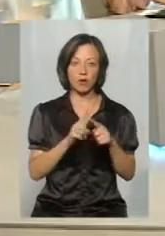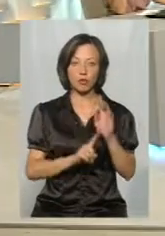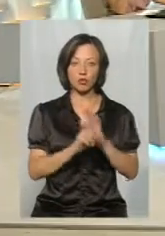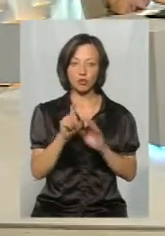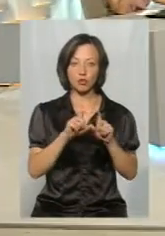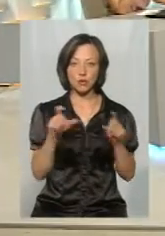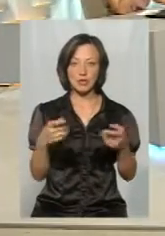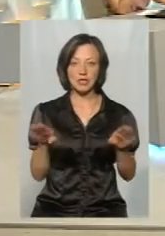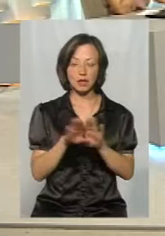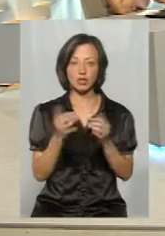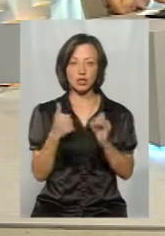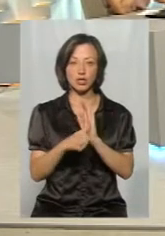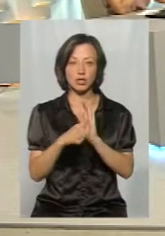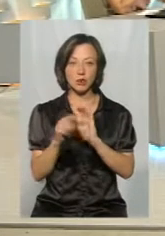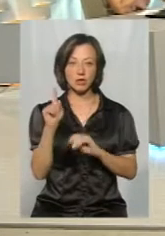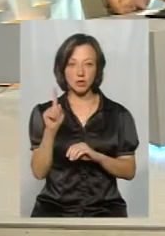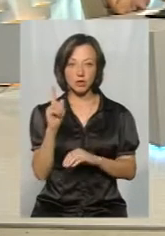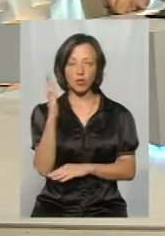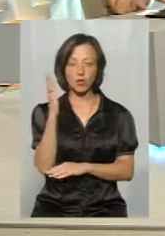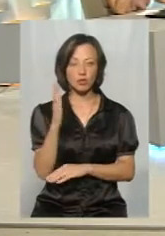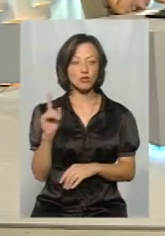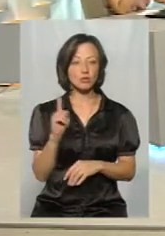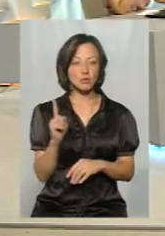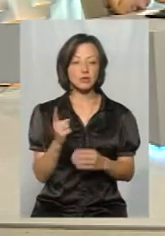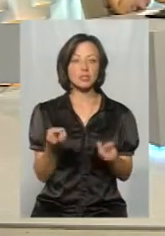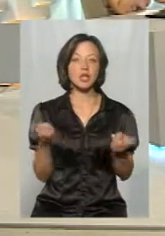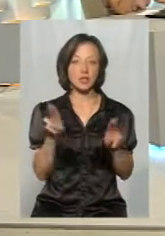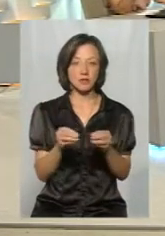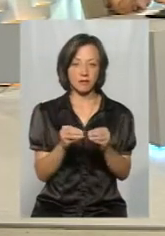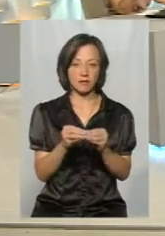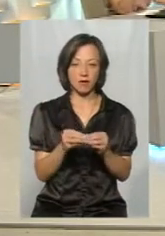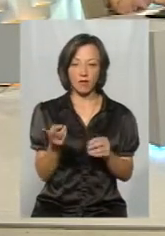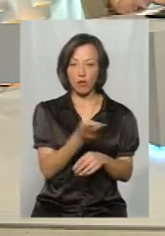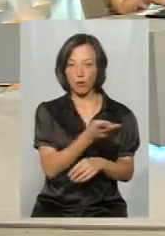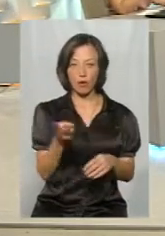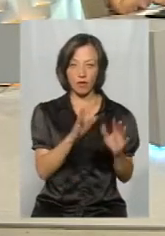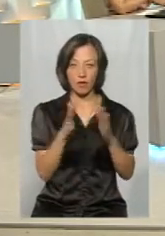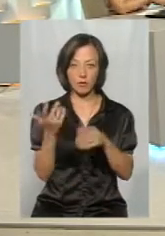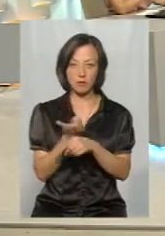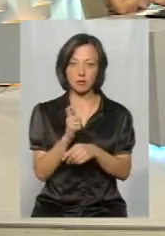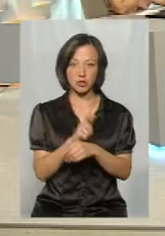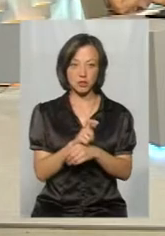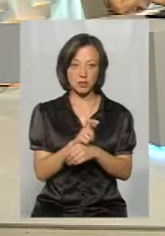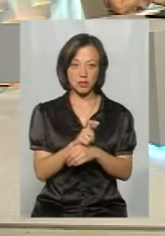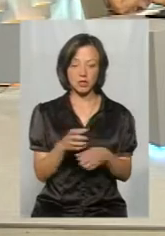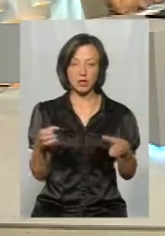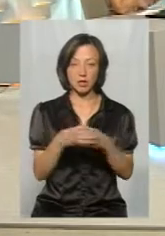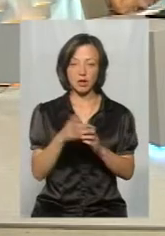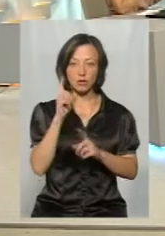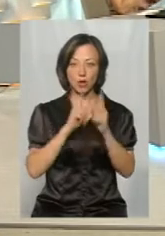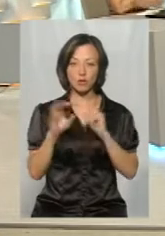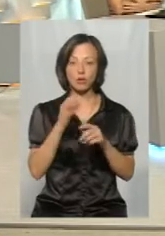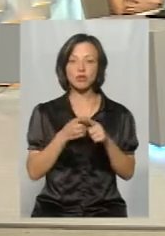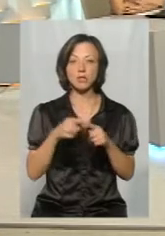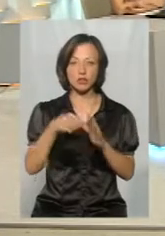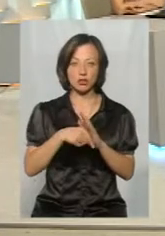школу Славутинці закрити, сьогодні 61 голос, щоб її таки залишити. В обох випадках це переважна більшість складу ради. От про